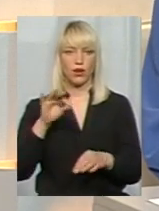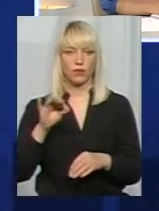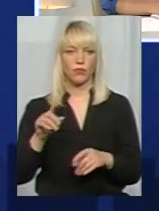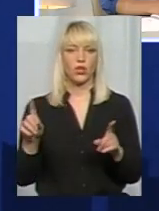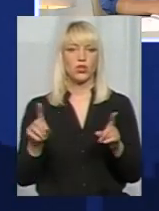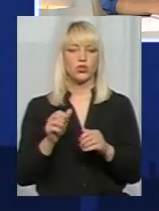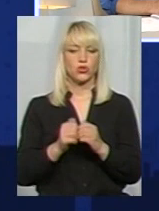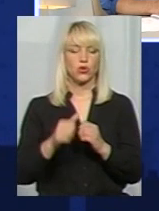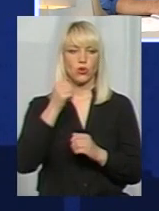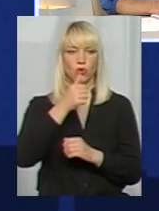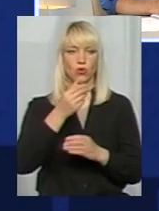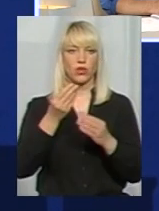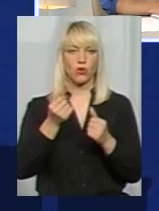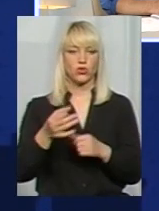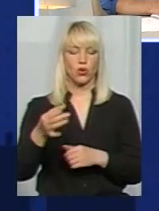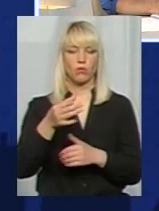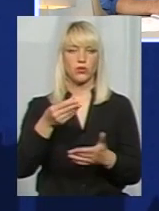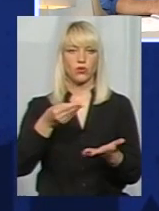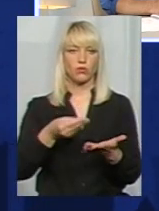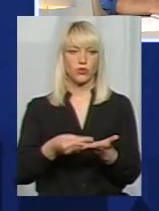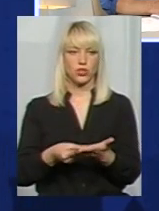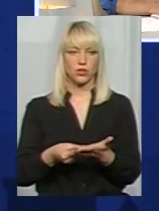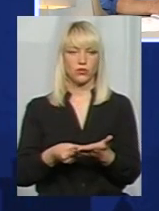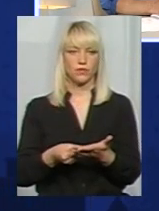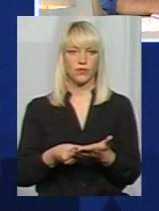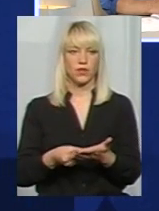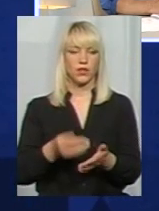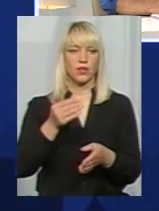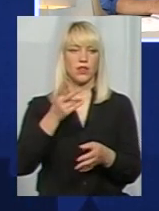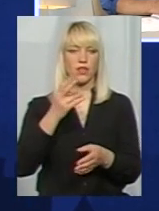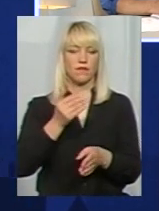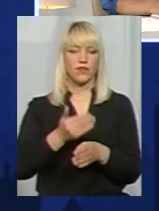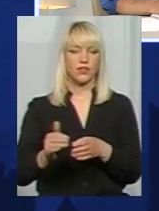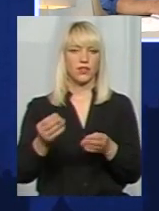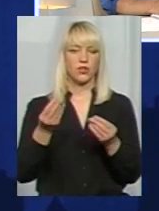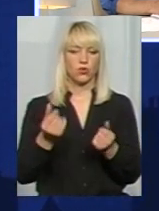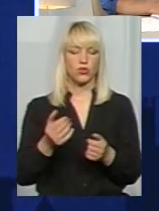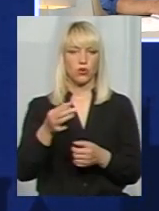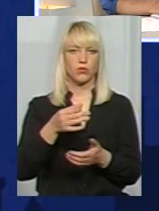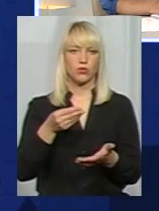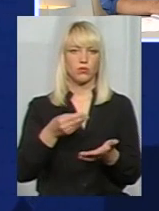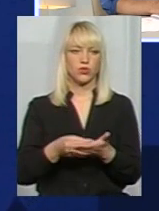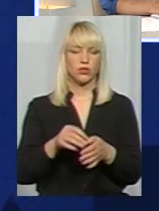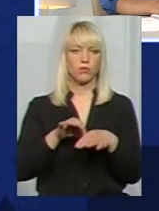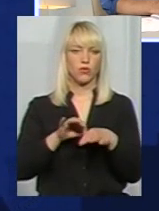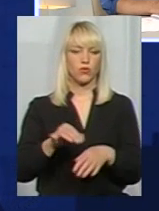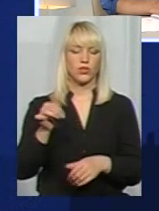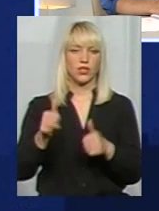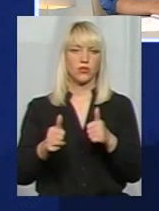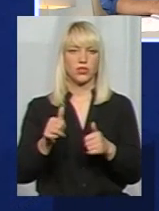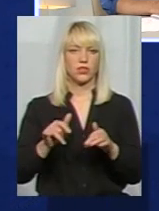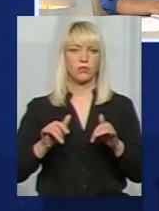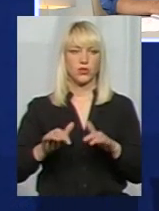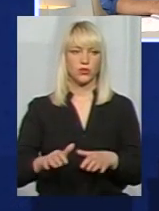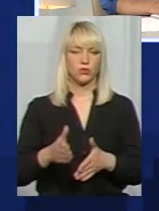Щороку на кошти обласного бюджету, на виділенні кошти обласного бюджету проводяться тендерні процедури.